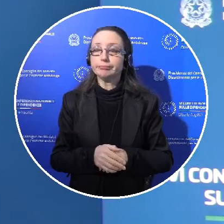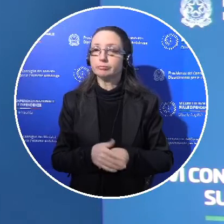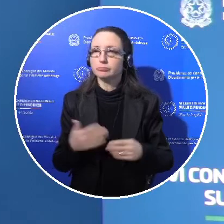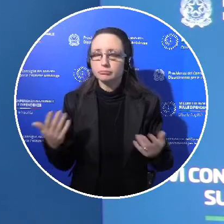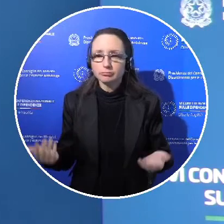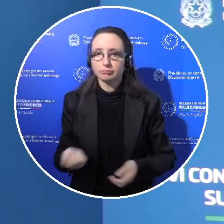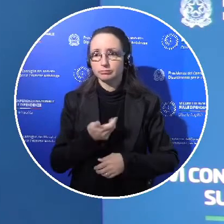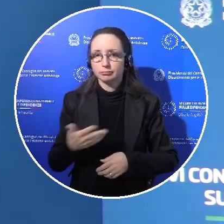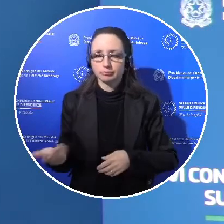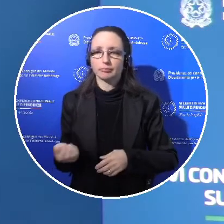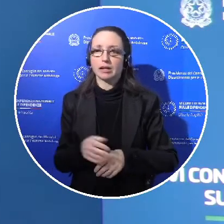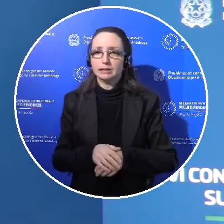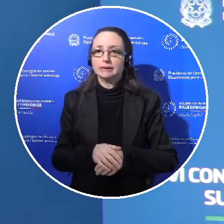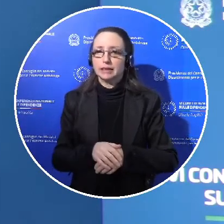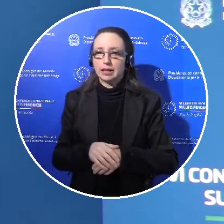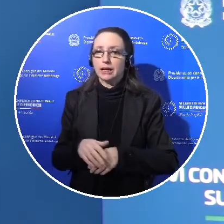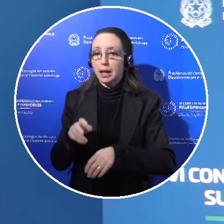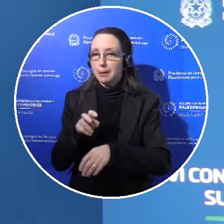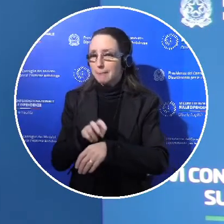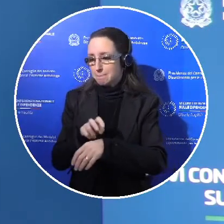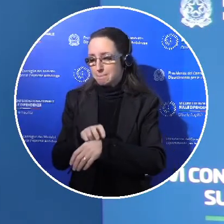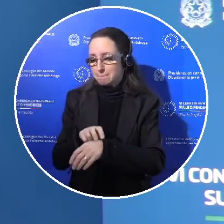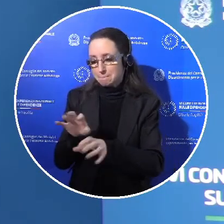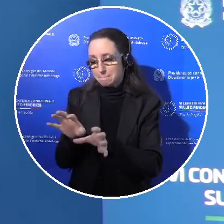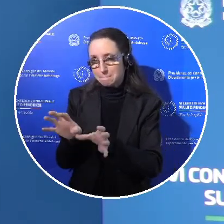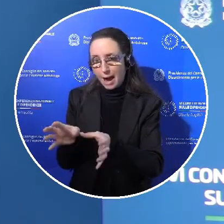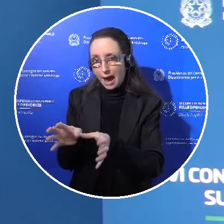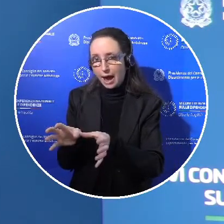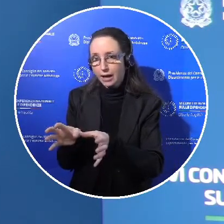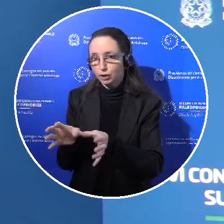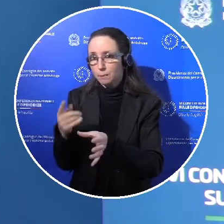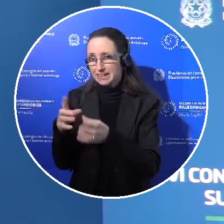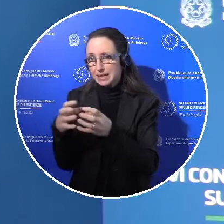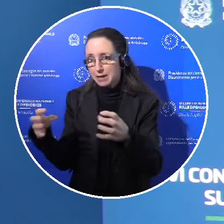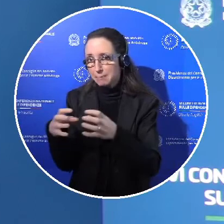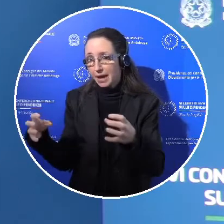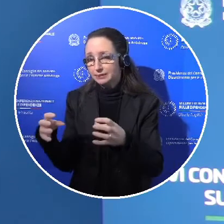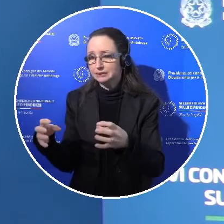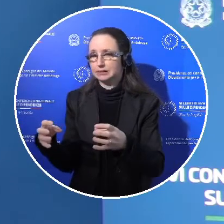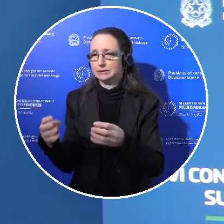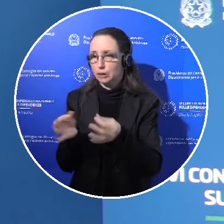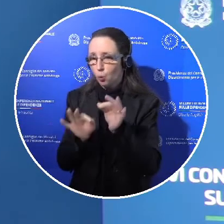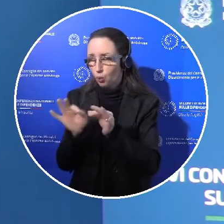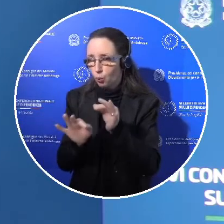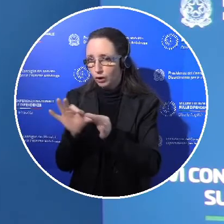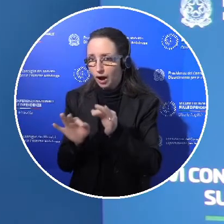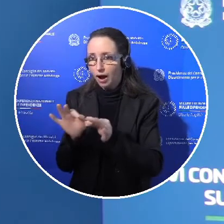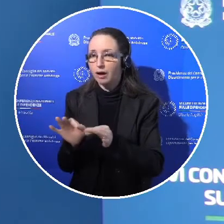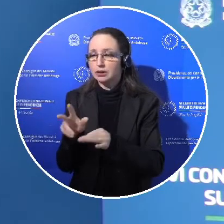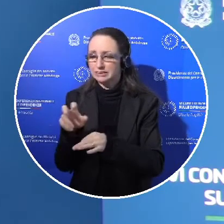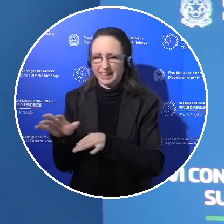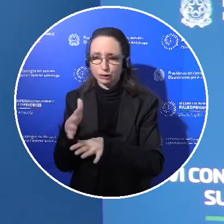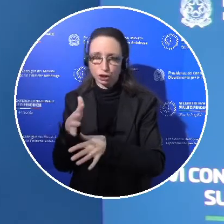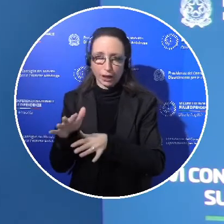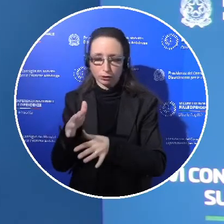in merito alla produzione, 300 kg l'anno, se non sbaglio, per i nostri stabilimenti. Quindi il presidio è molto forte, i numeri sono